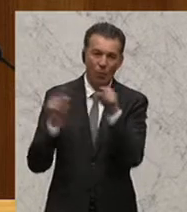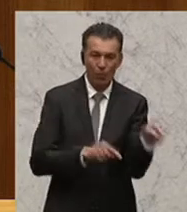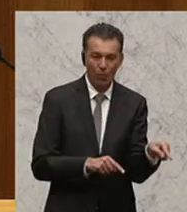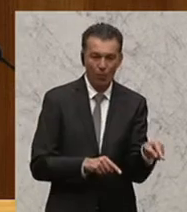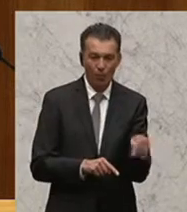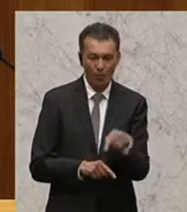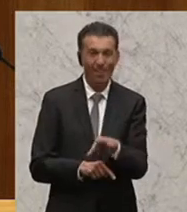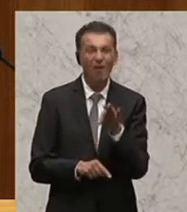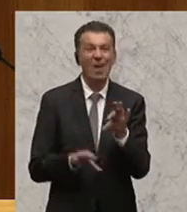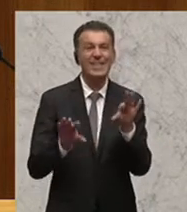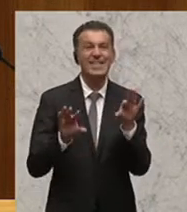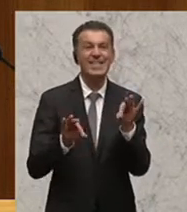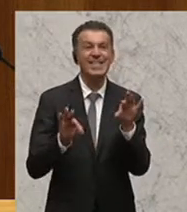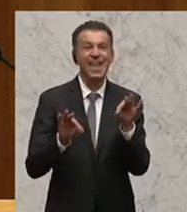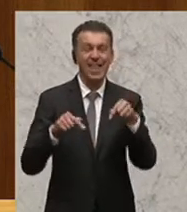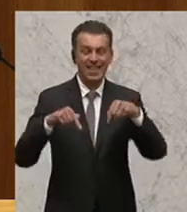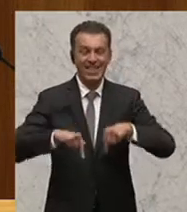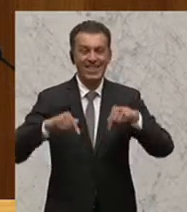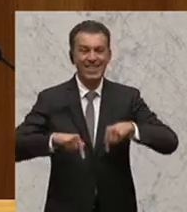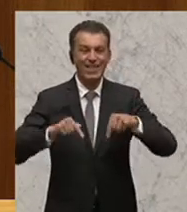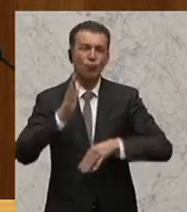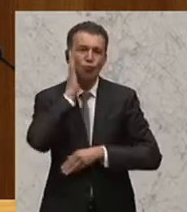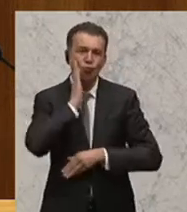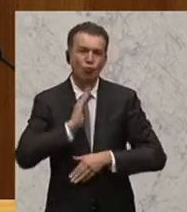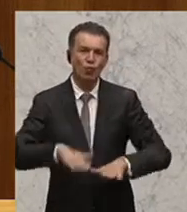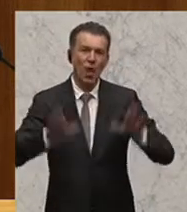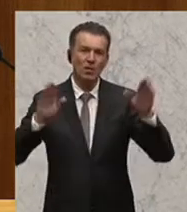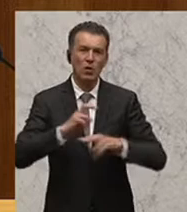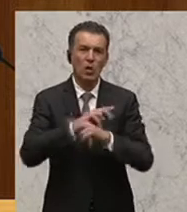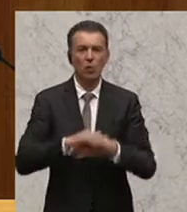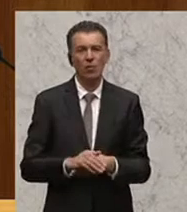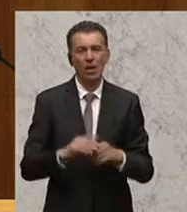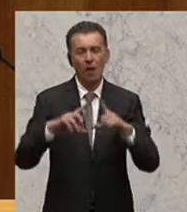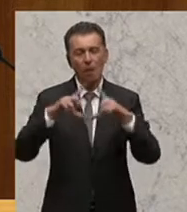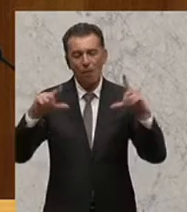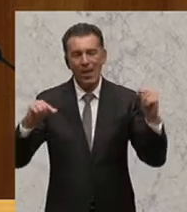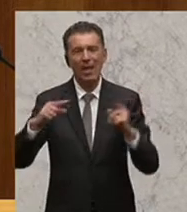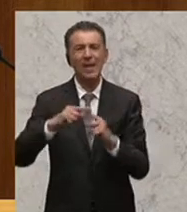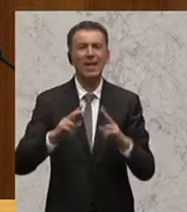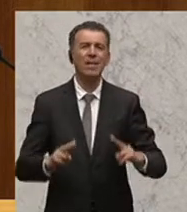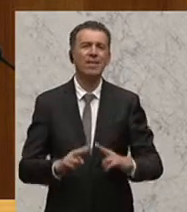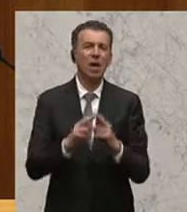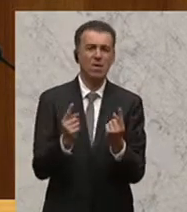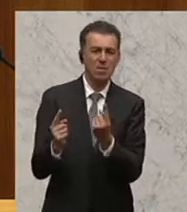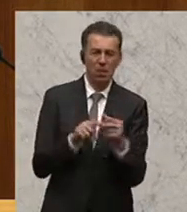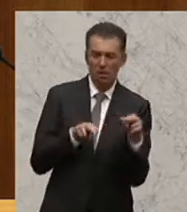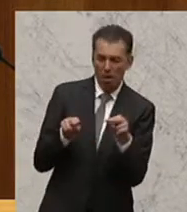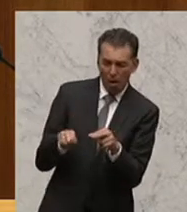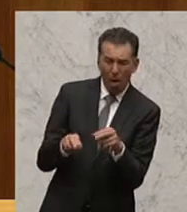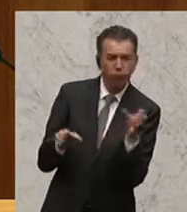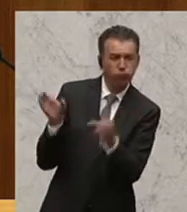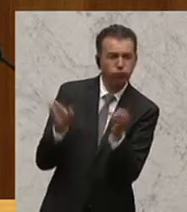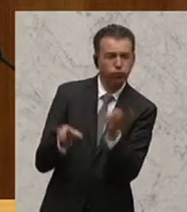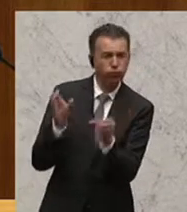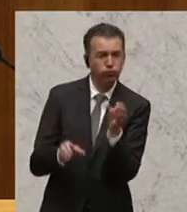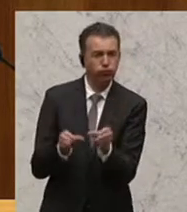Asyl in Österreich angesucht. Die Bilder aus Dreiskirchen, die Situation, die absolut unmenschliche Unterbringung, die